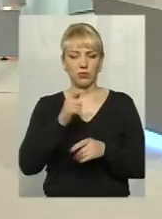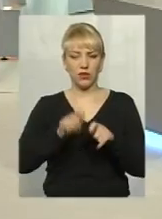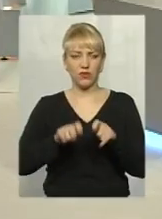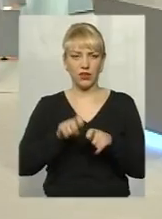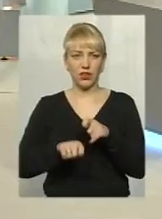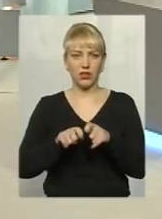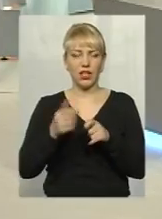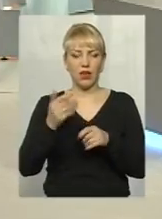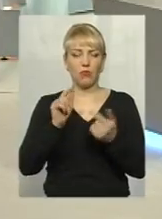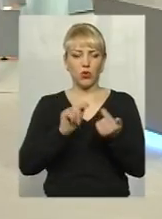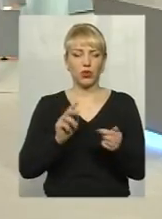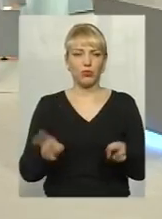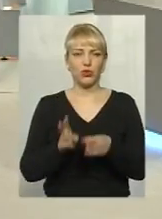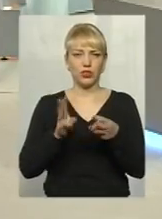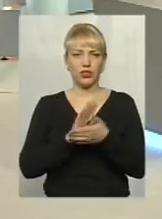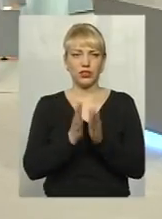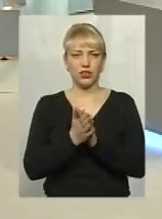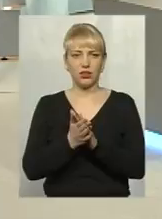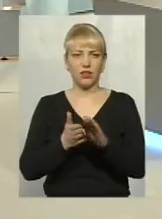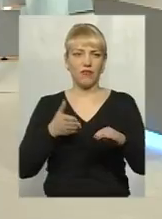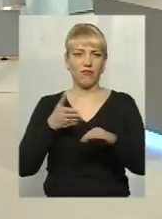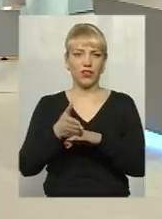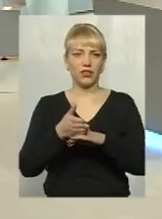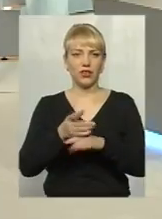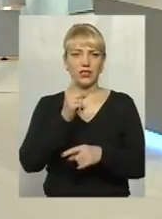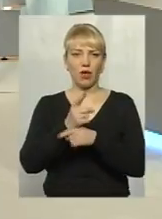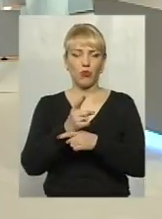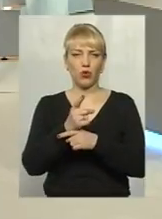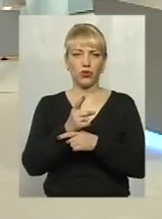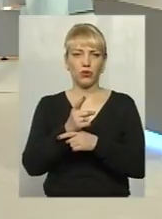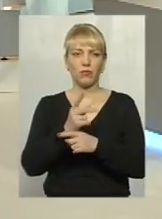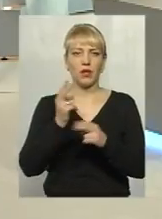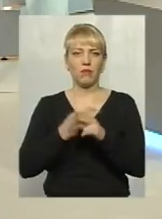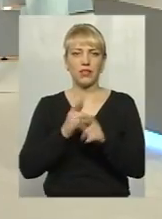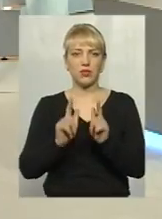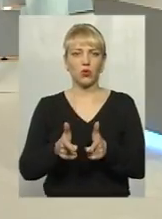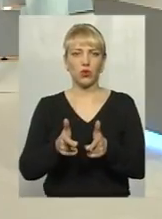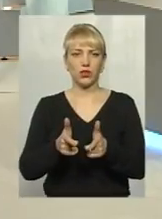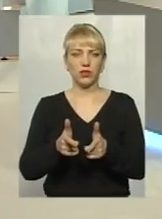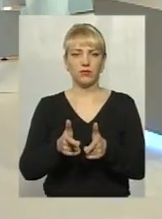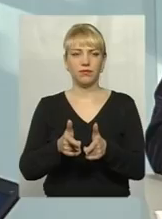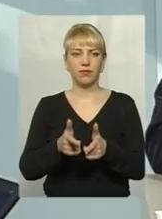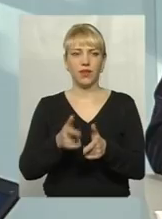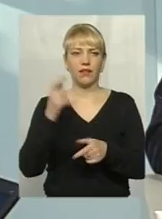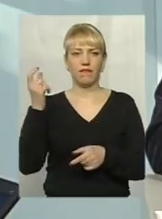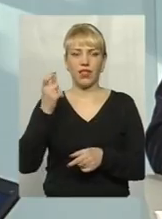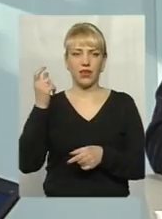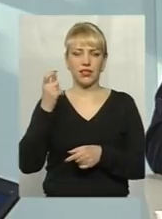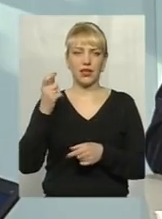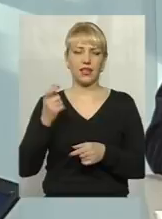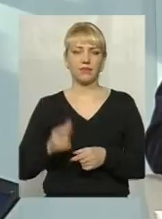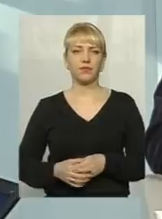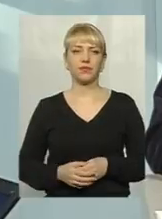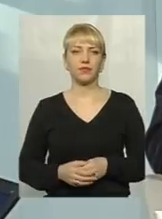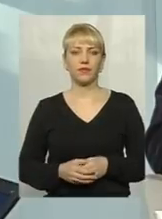його протипожежний стан, вхід заборонений, без согласія власника будинку. Так,